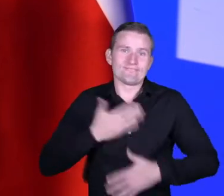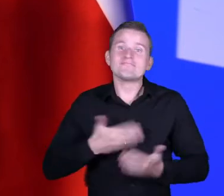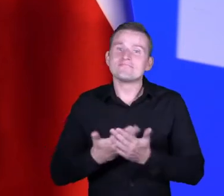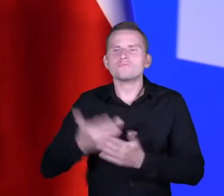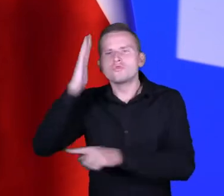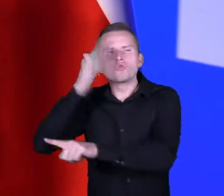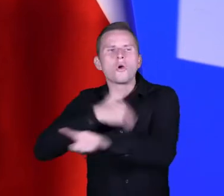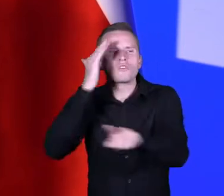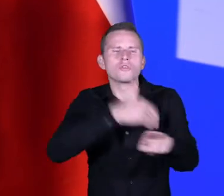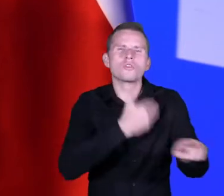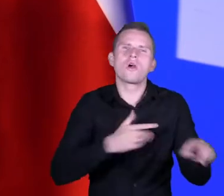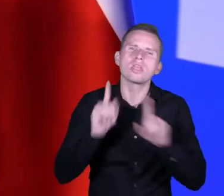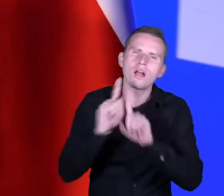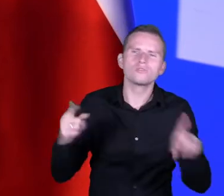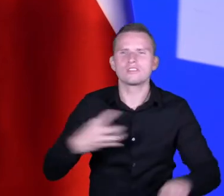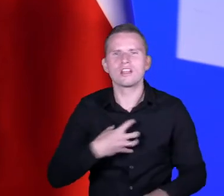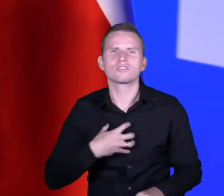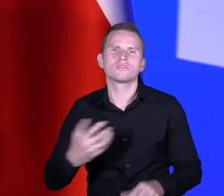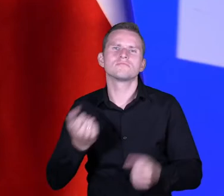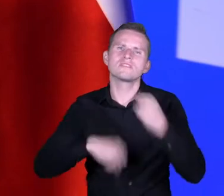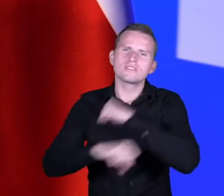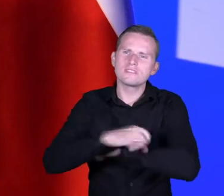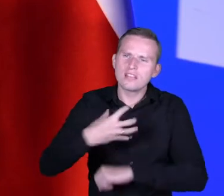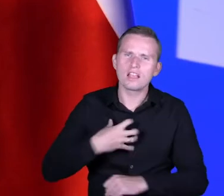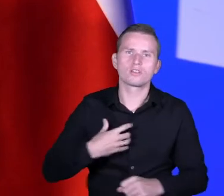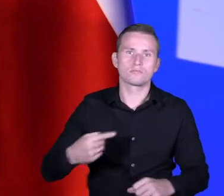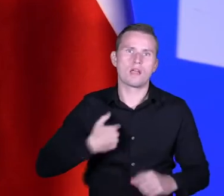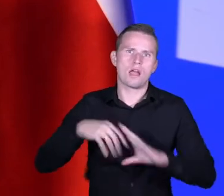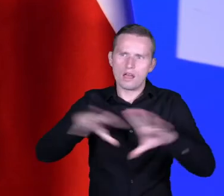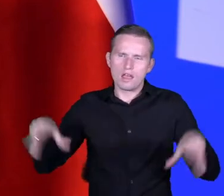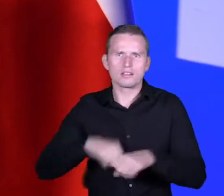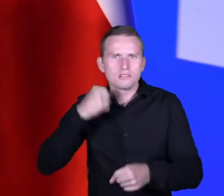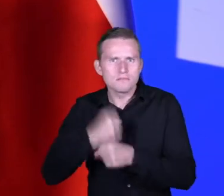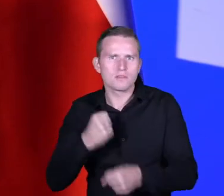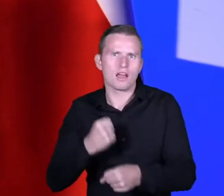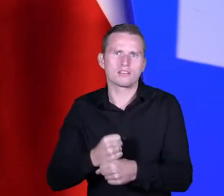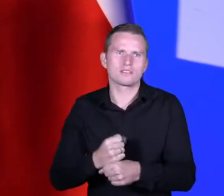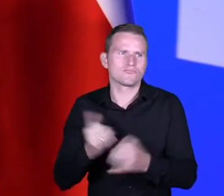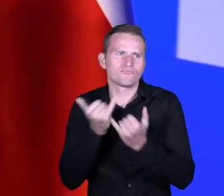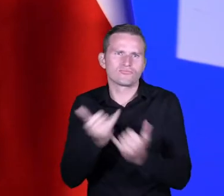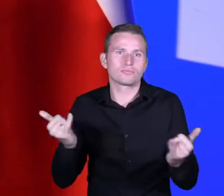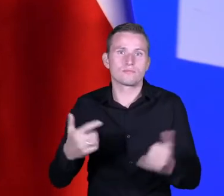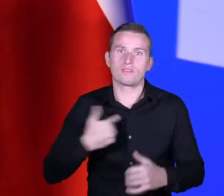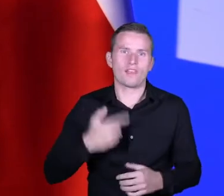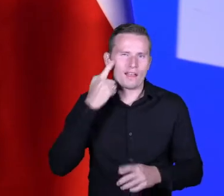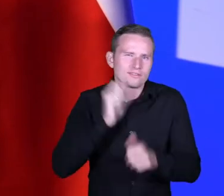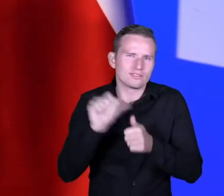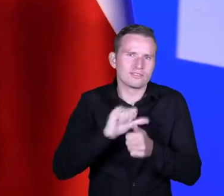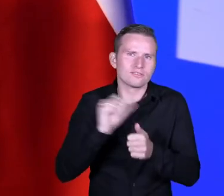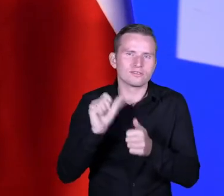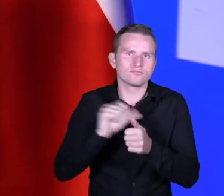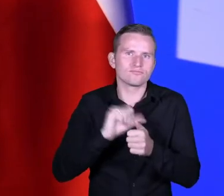z wieloma nauczycielami, dyrektorami, wicedyrektorami i bardzo często słyszę i czuję frustrację,